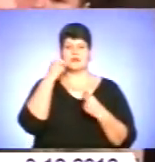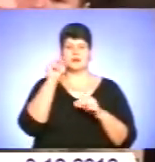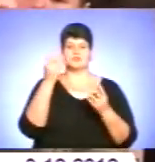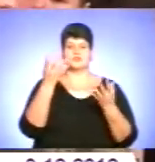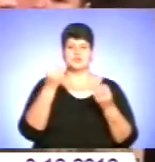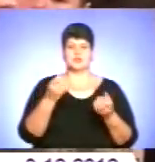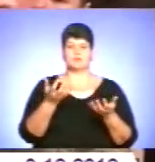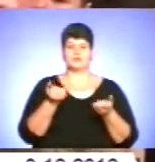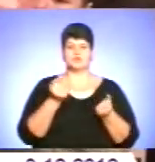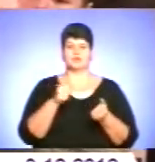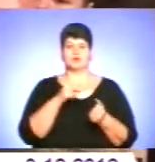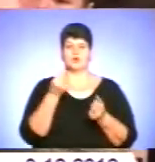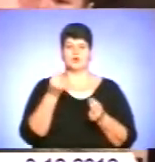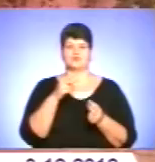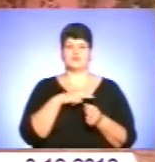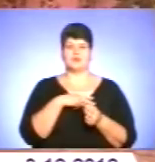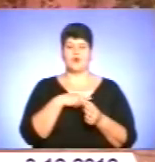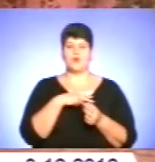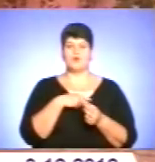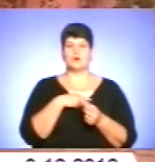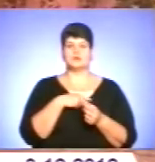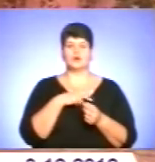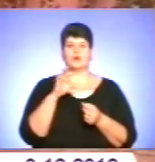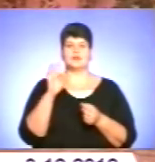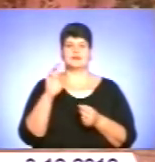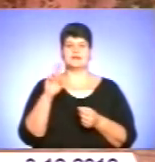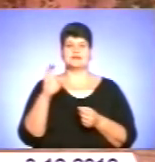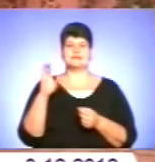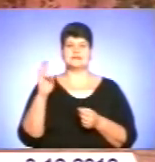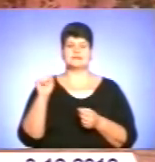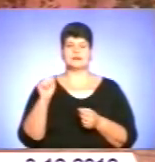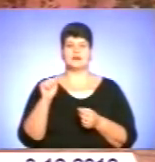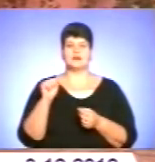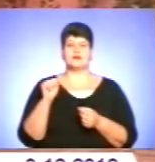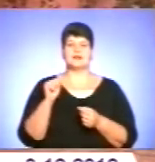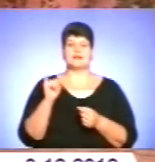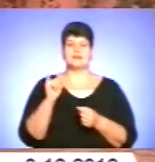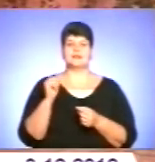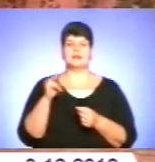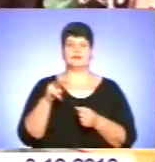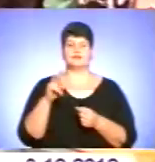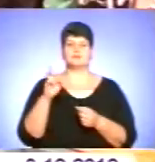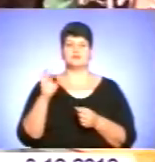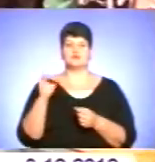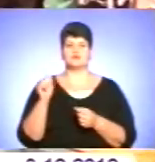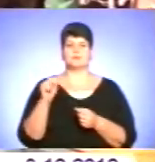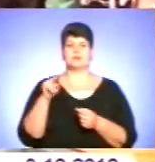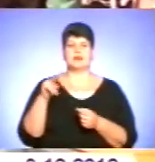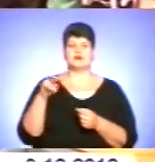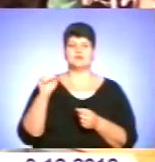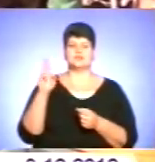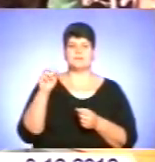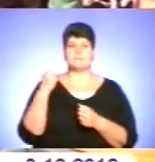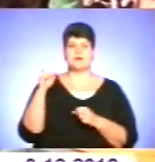Теленків і благодійного фонду «Соломія». Олена Єсінська та її брати Ной і Давид, а також Леонід Децюк, Софія Плащинська,